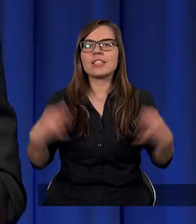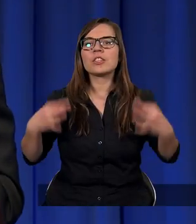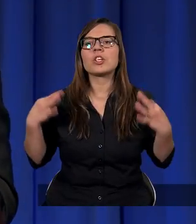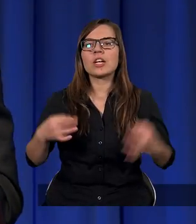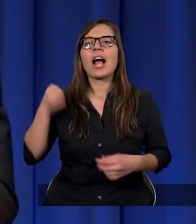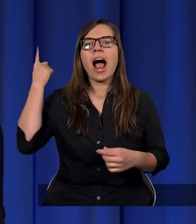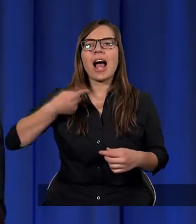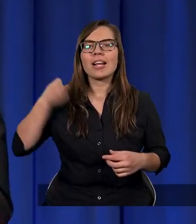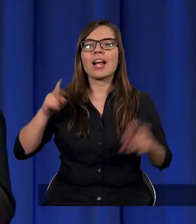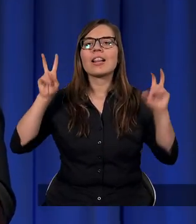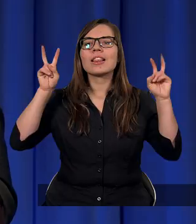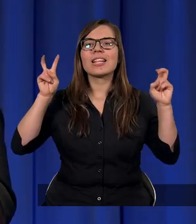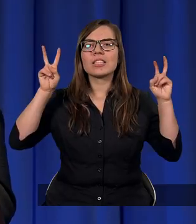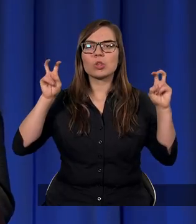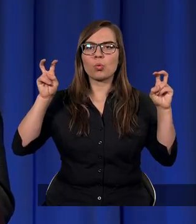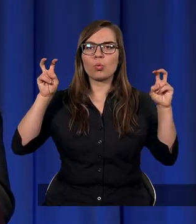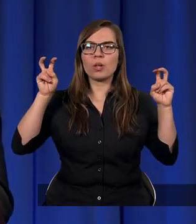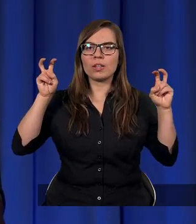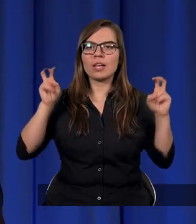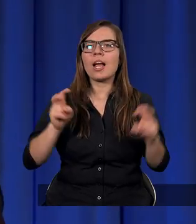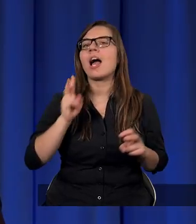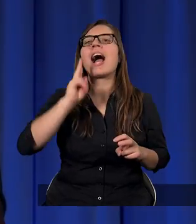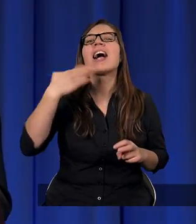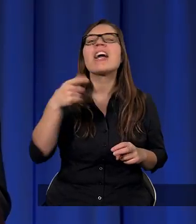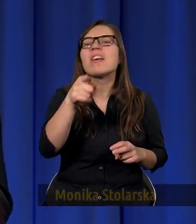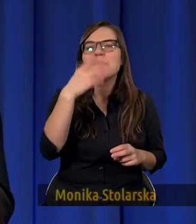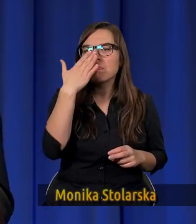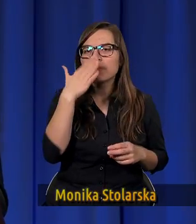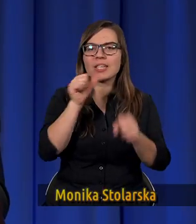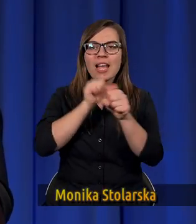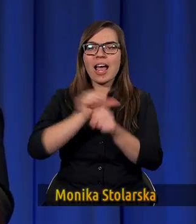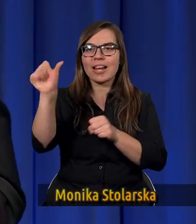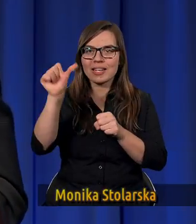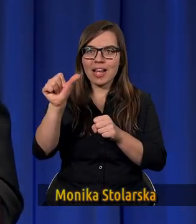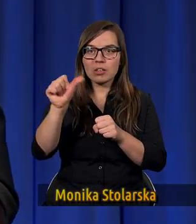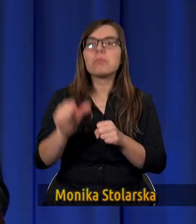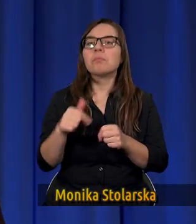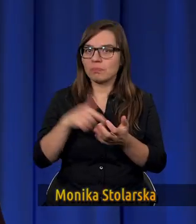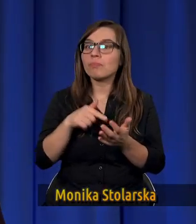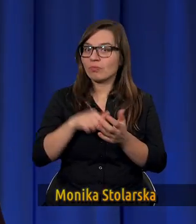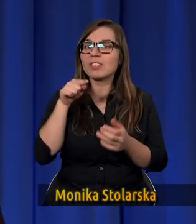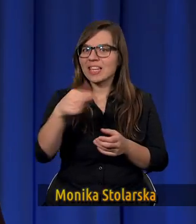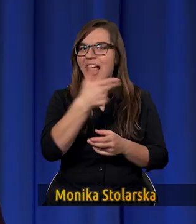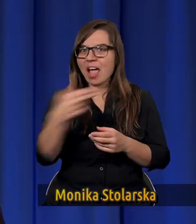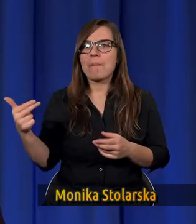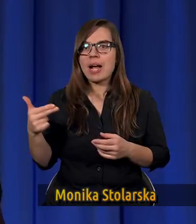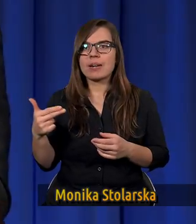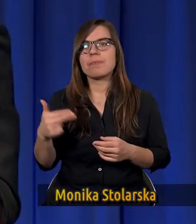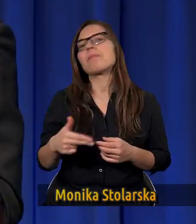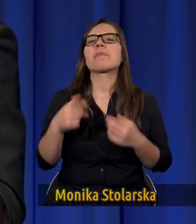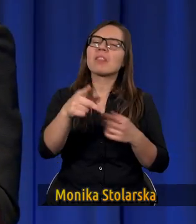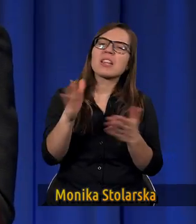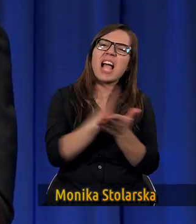Dzisiejsze kazanie zatytułowałem Kim jesteś? Pytaniem, kim jesteś? I jeżeli